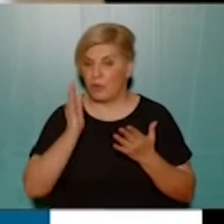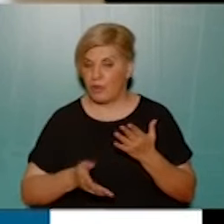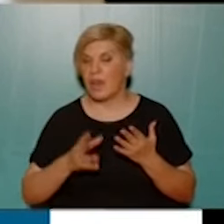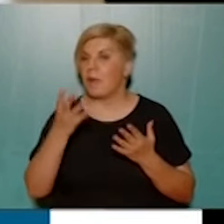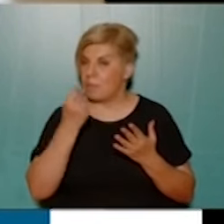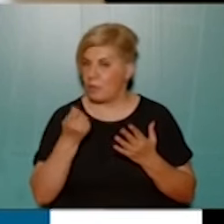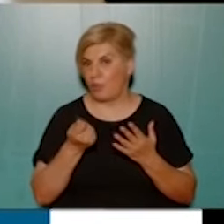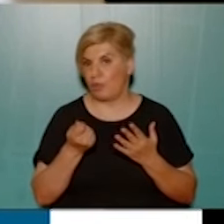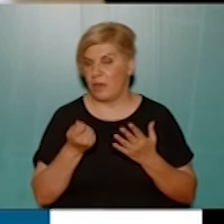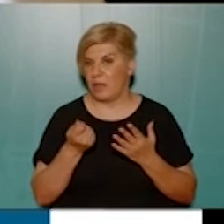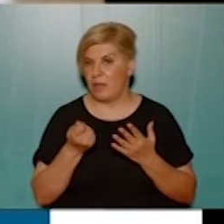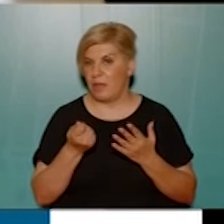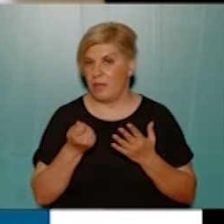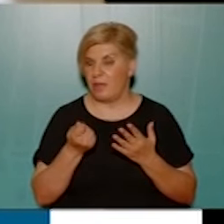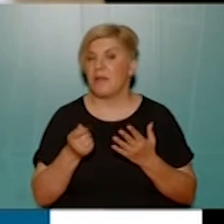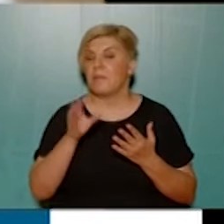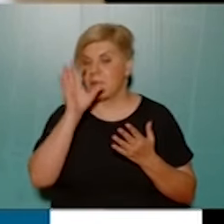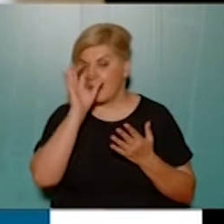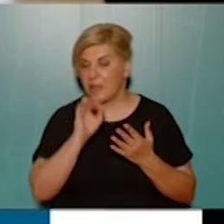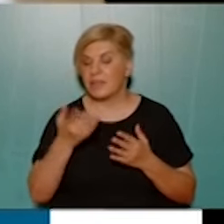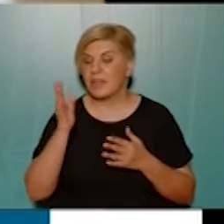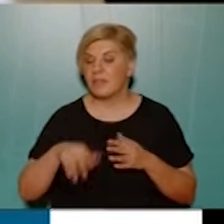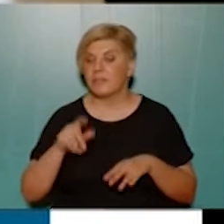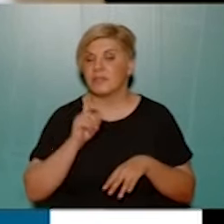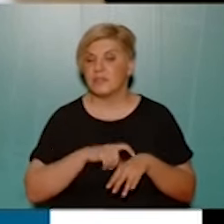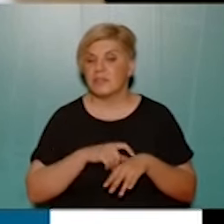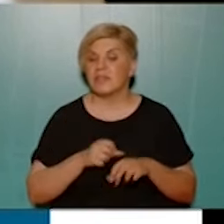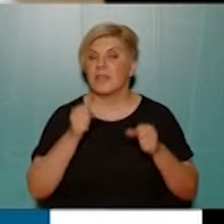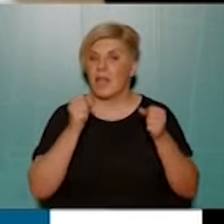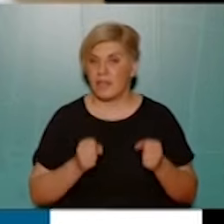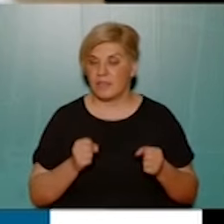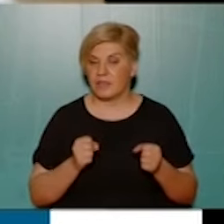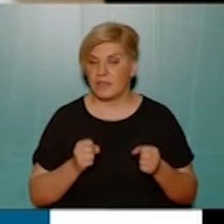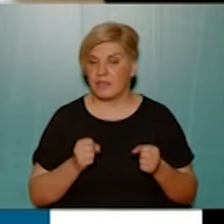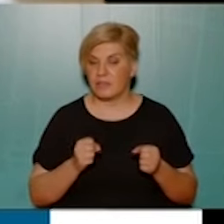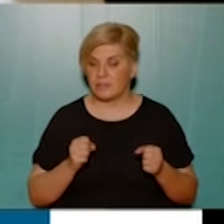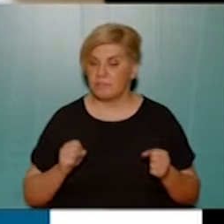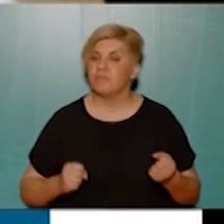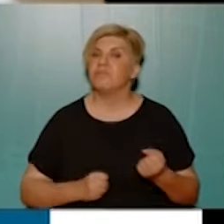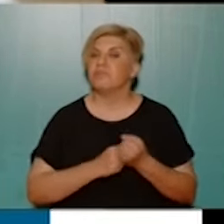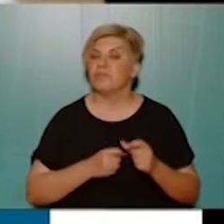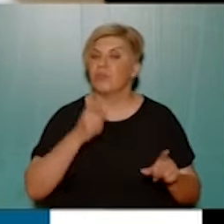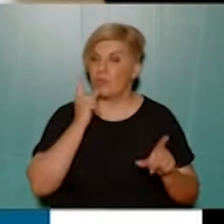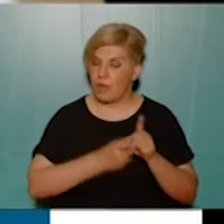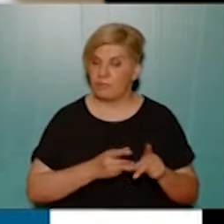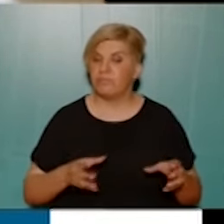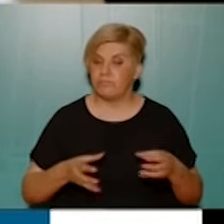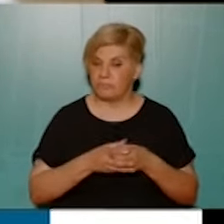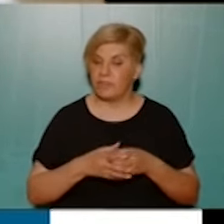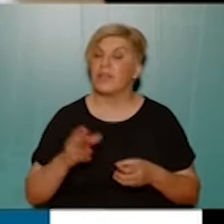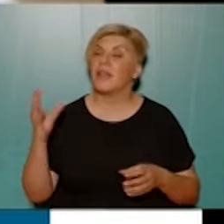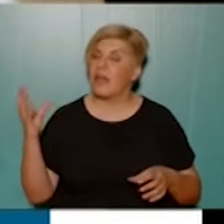πάρουν κονδύλια από αλλού. Πραγματικά τελευταία στιγμή, οι κάτοικοι, με τη συμπαράσταση λαϊκής εισπύρωσης του ΚΚΕ,